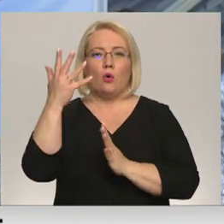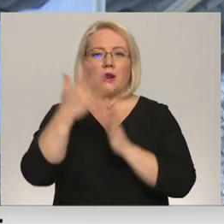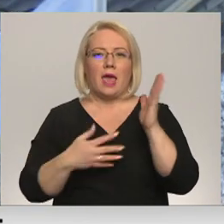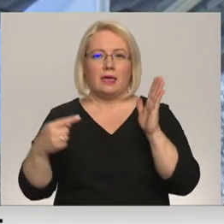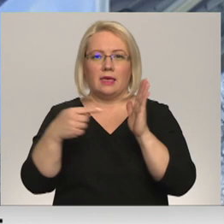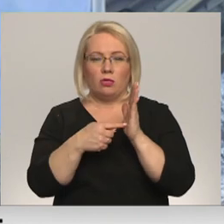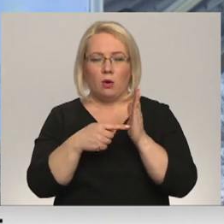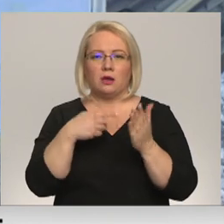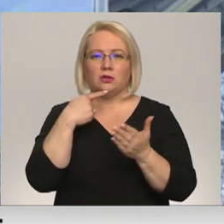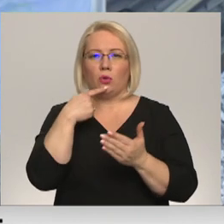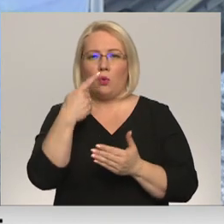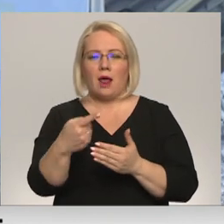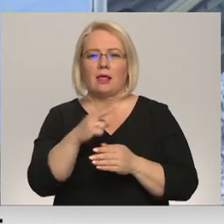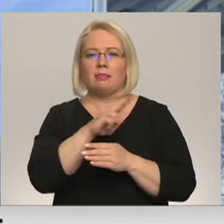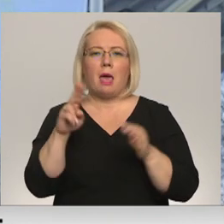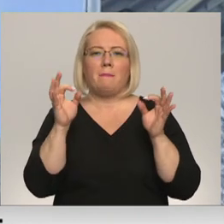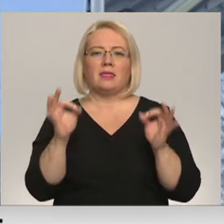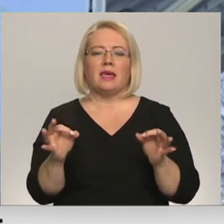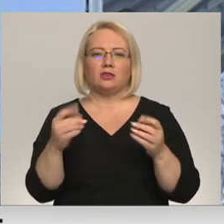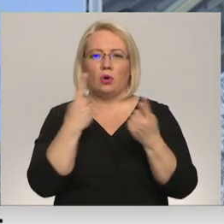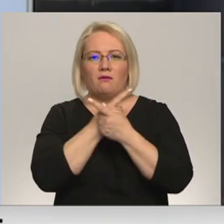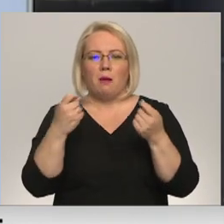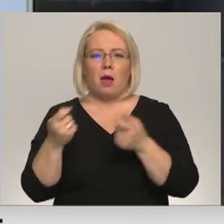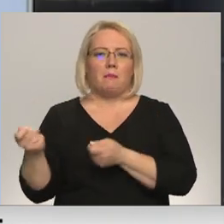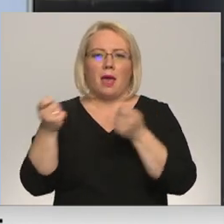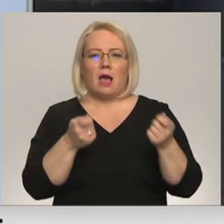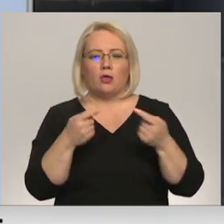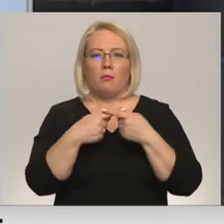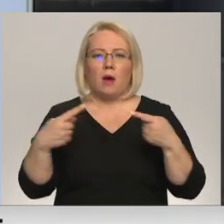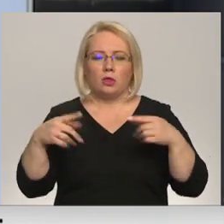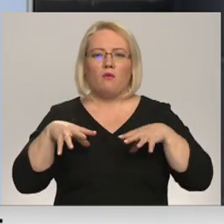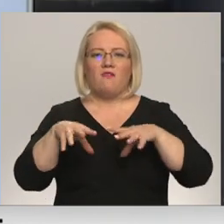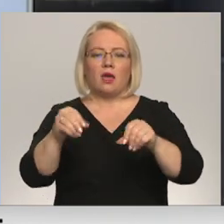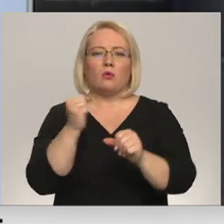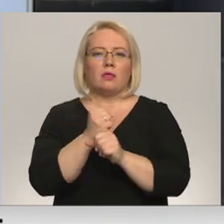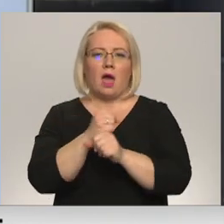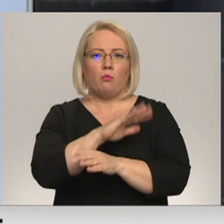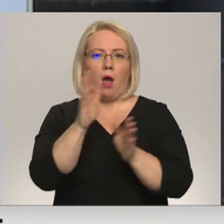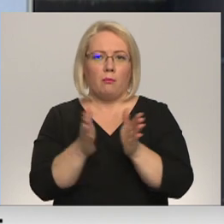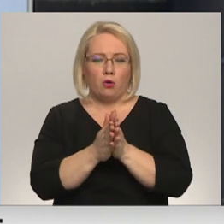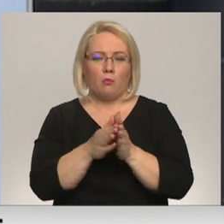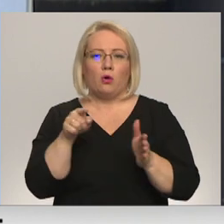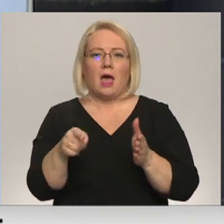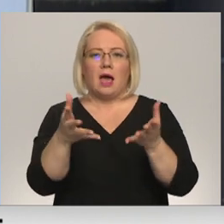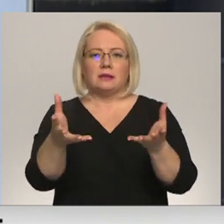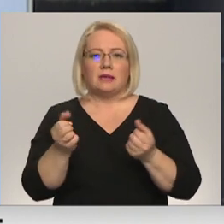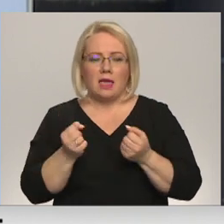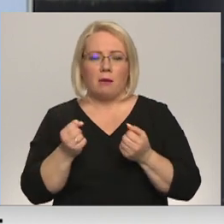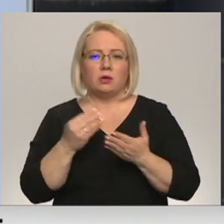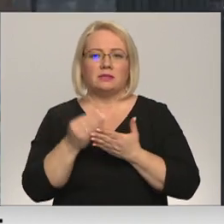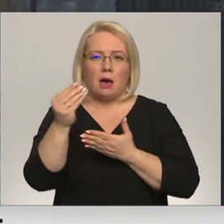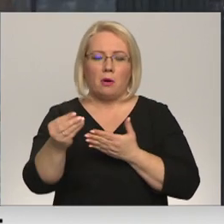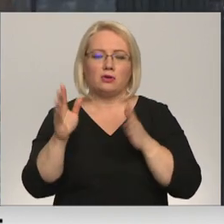norādīja nepatiesu informāciju par piegādāto materiālu un veikto darbu apjomu, tādējāda saņemot samaksu no kapitāls